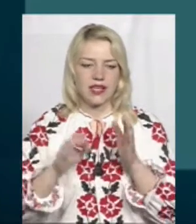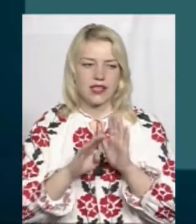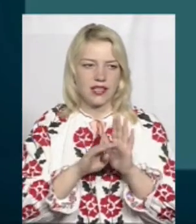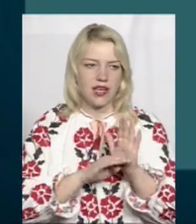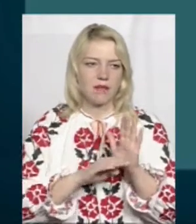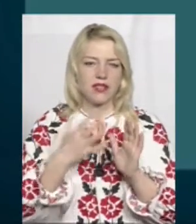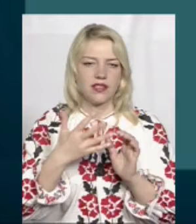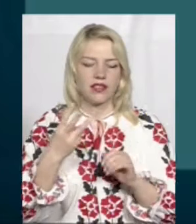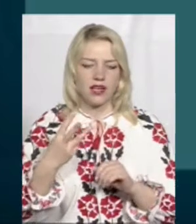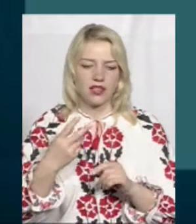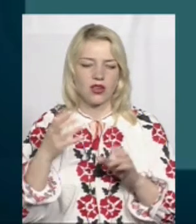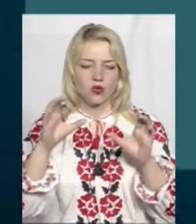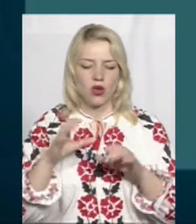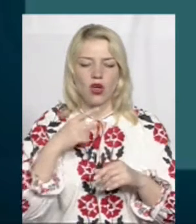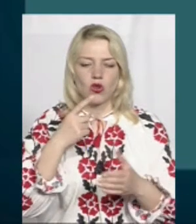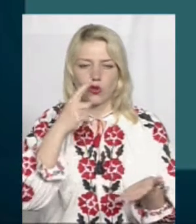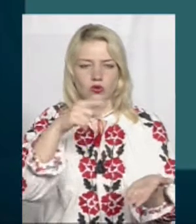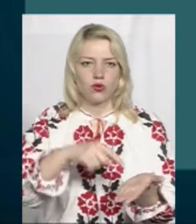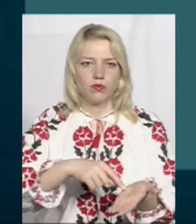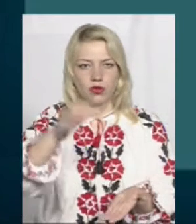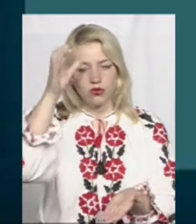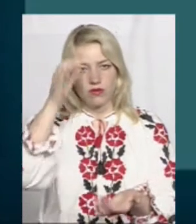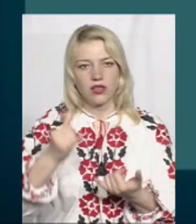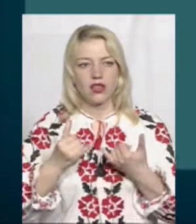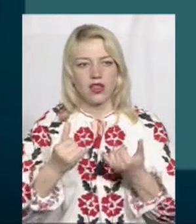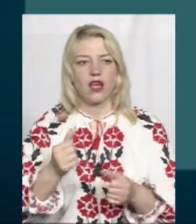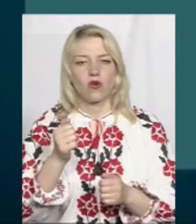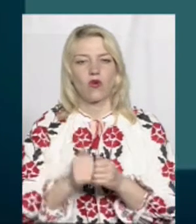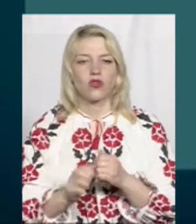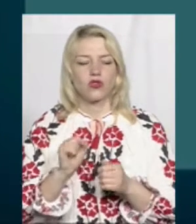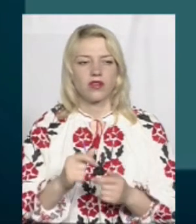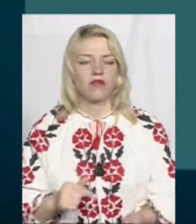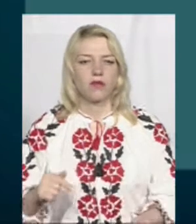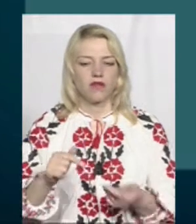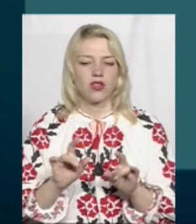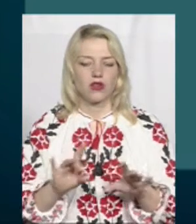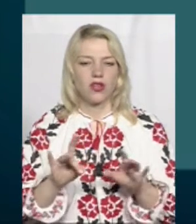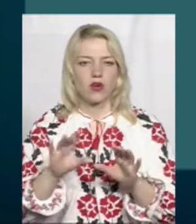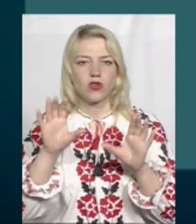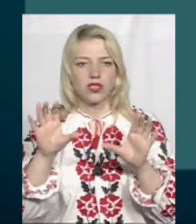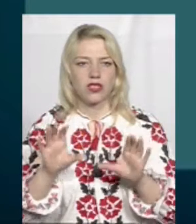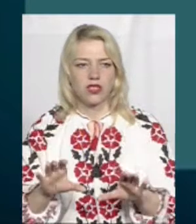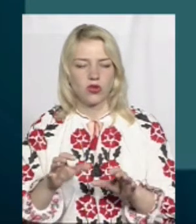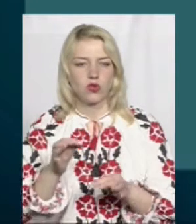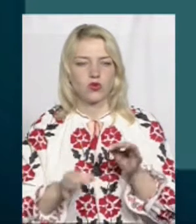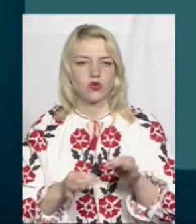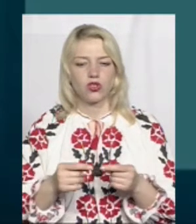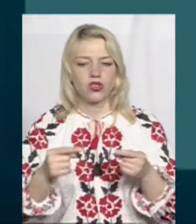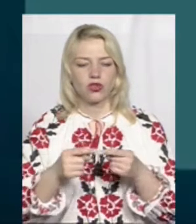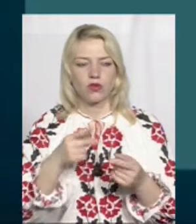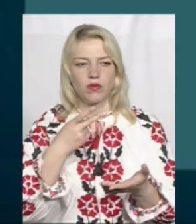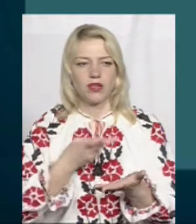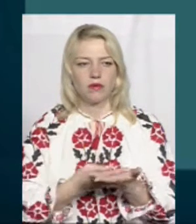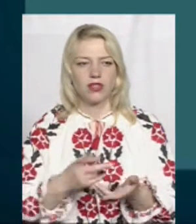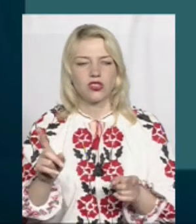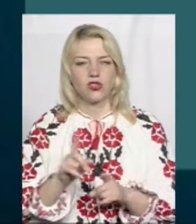чітко передбачає доступність освіти для кожного, а відповідне роз'яснення Конституційного суду чітко передбачено,